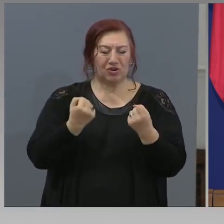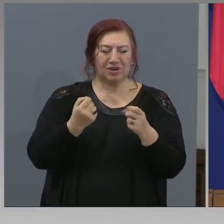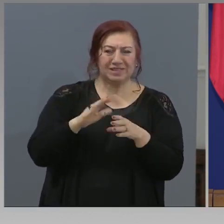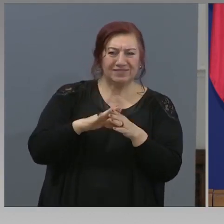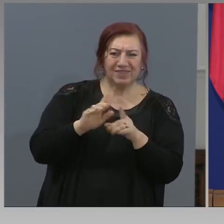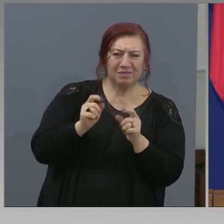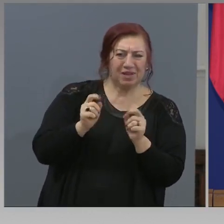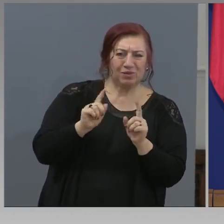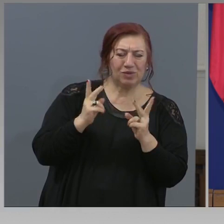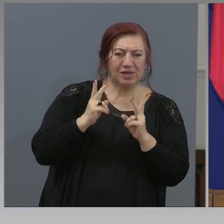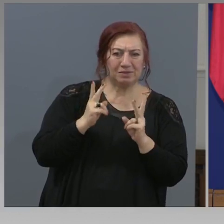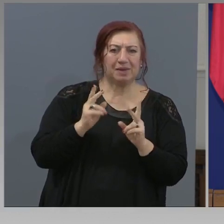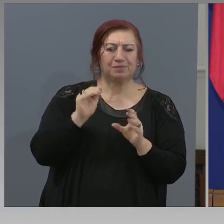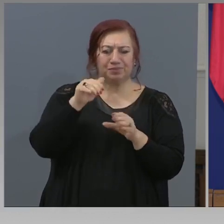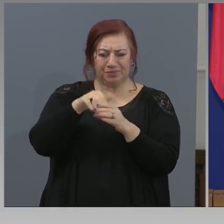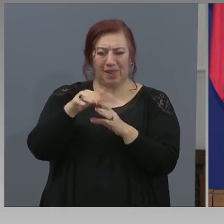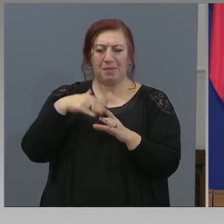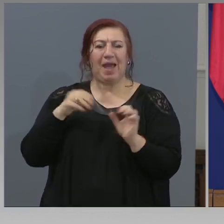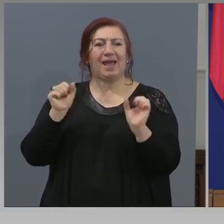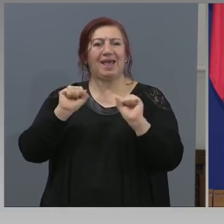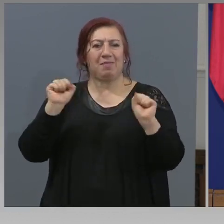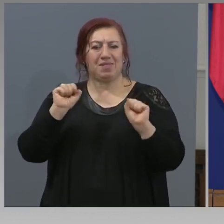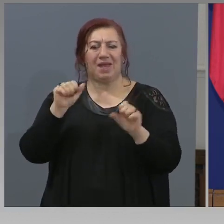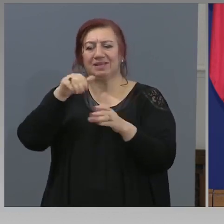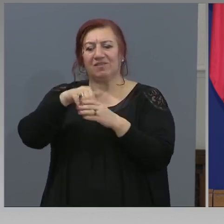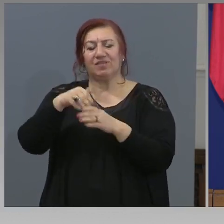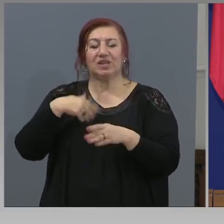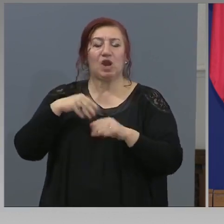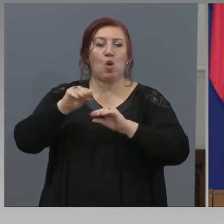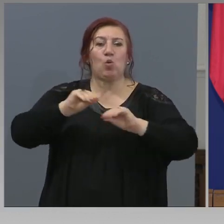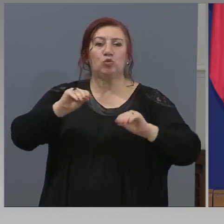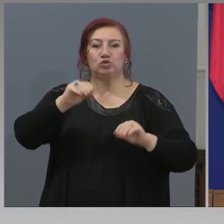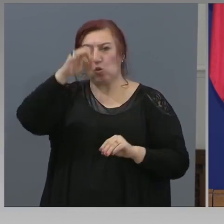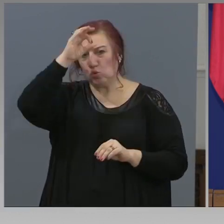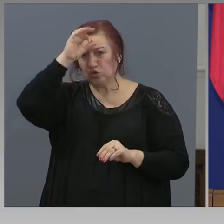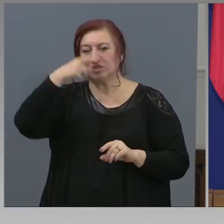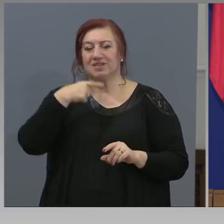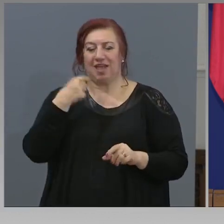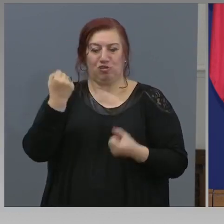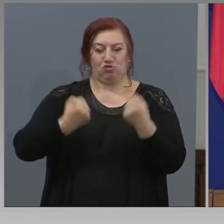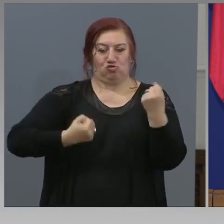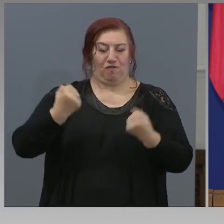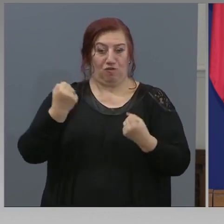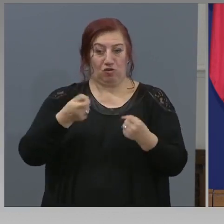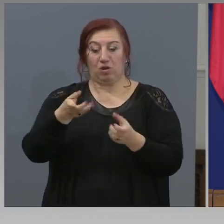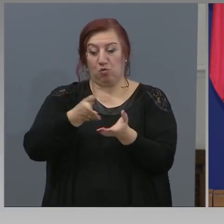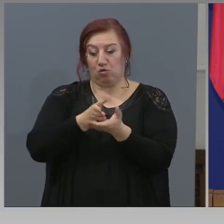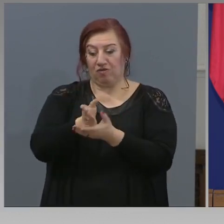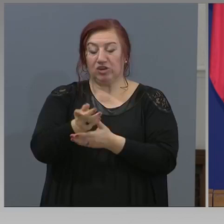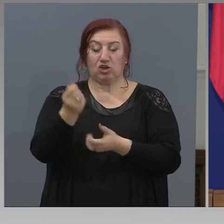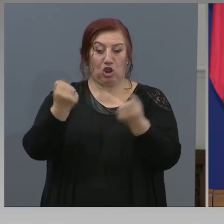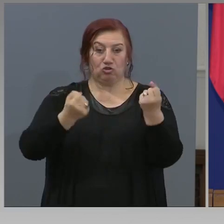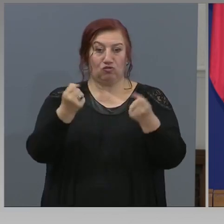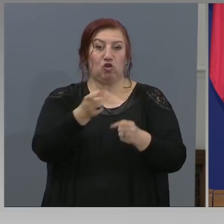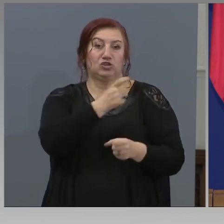С гимназиите, в които има шофьорски курсове, какво се случва с тях? В които се провеждат такива шофьорски курсове?